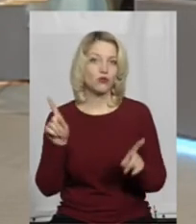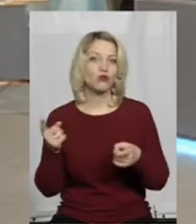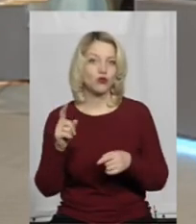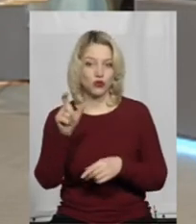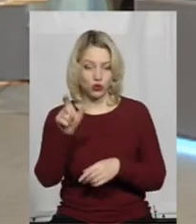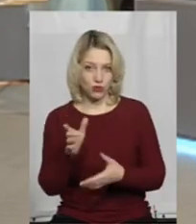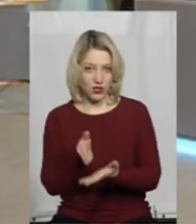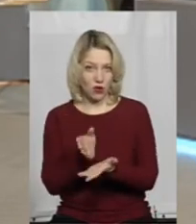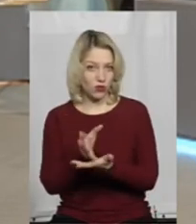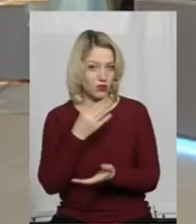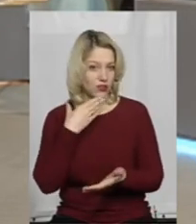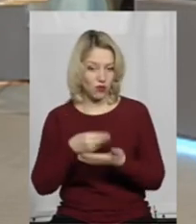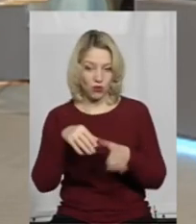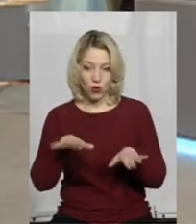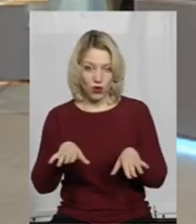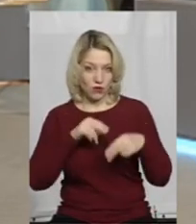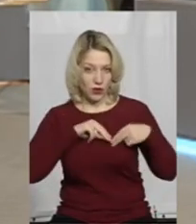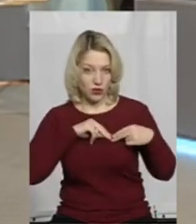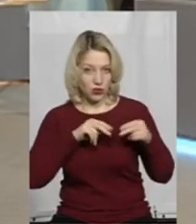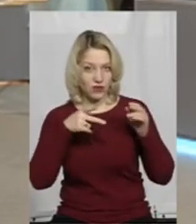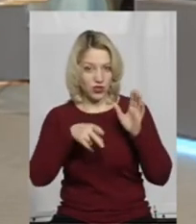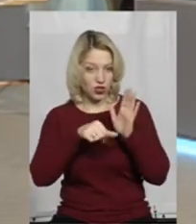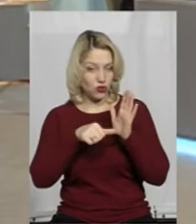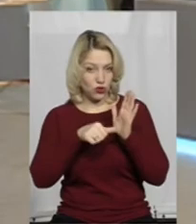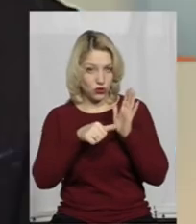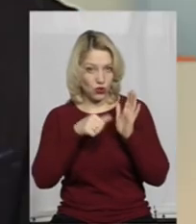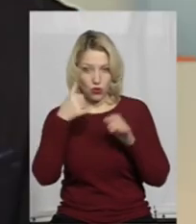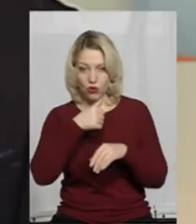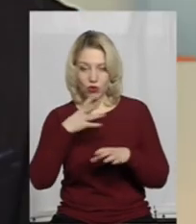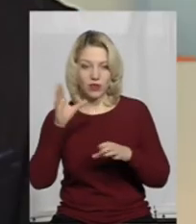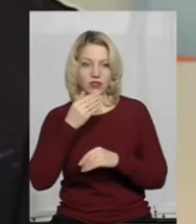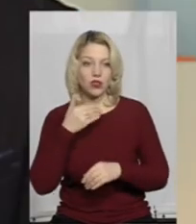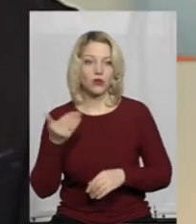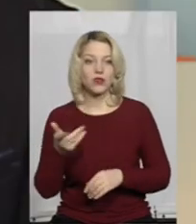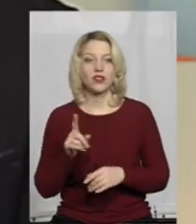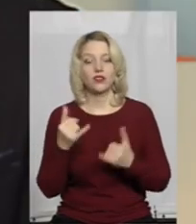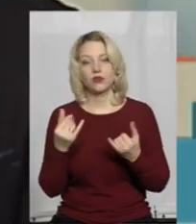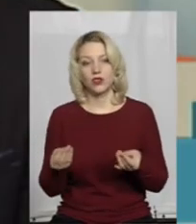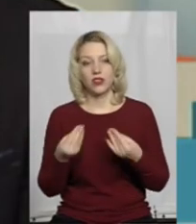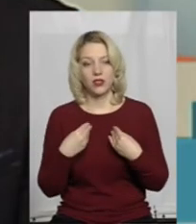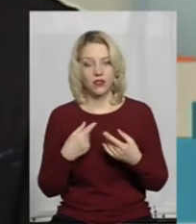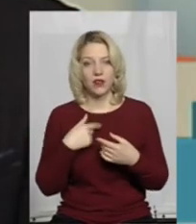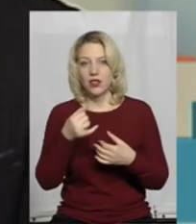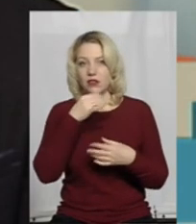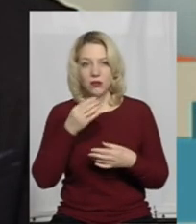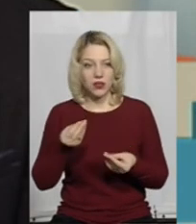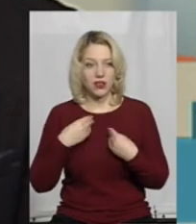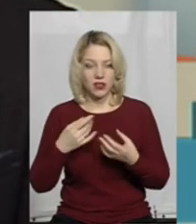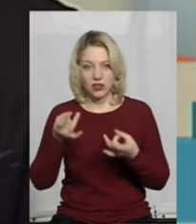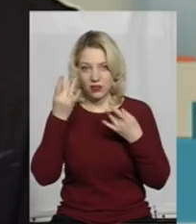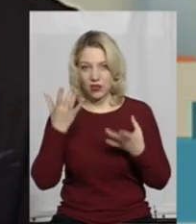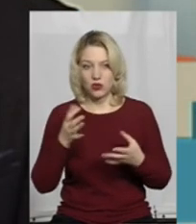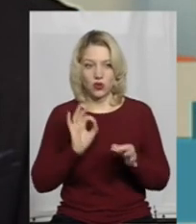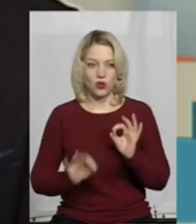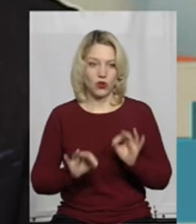на своєму місці з 2006 року, всі коментарі, які він надавав сьогодні, він мені не зміг надати цивілізовано